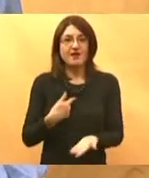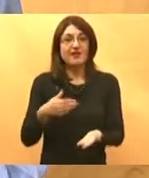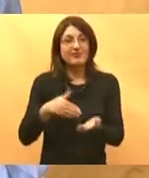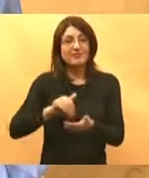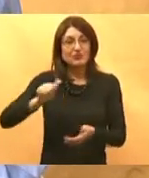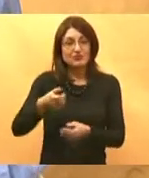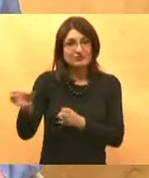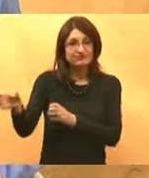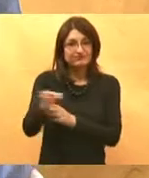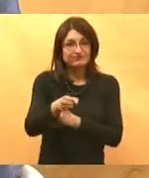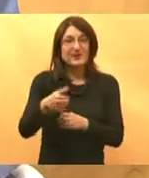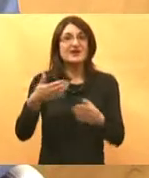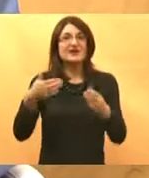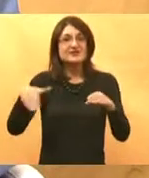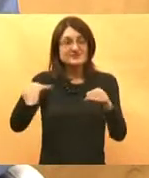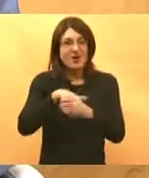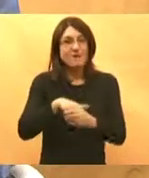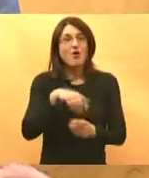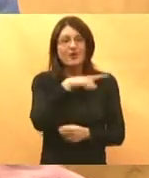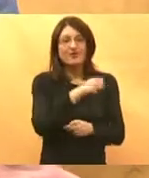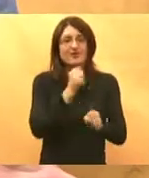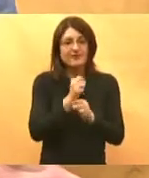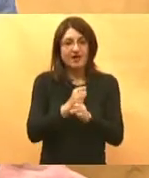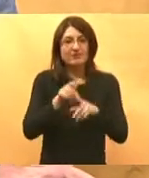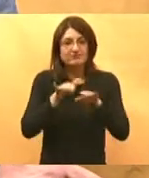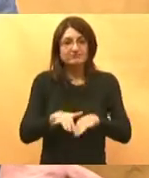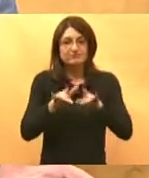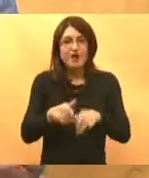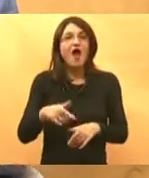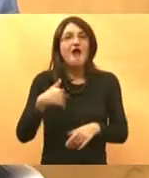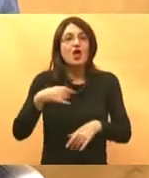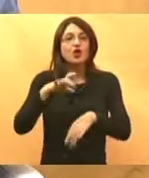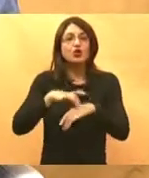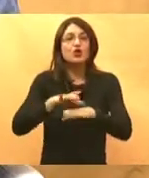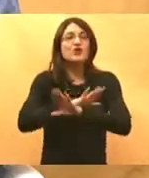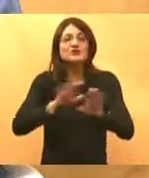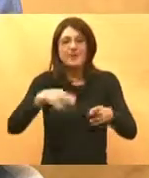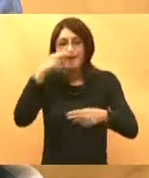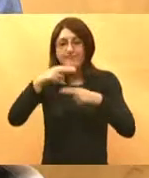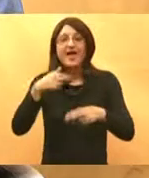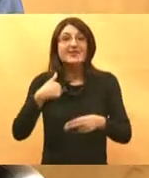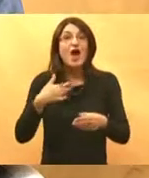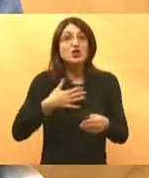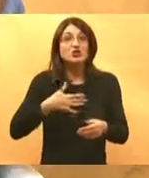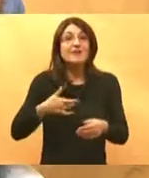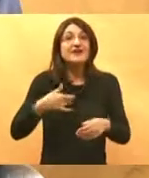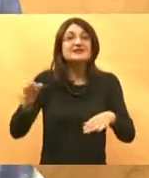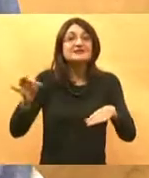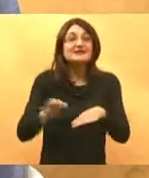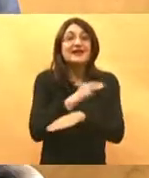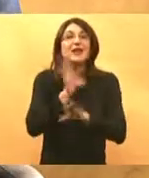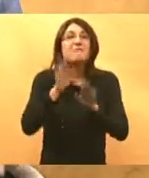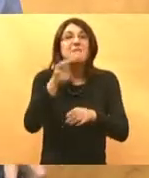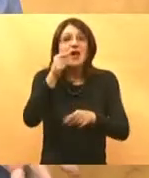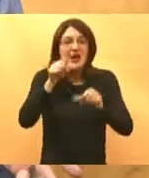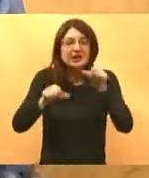još neko zapošljenko bi preuzeo taj dio administracije koji treba apsolutno pojednostaviti. Ja bi bio najsretniji da mogu raditi i malu kirurgiju i sve